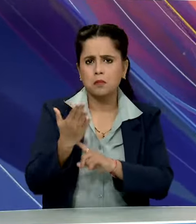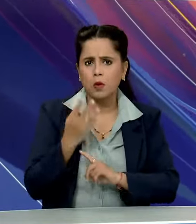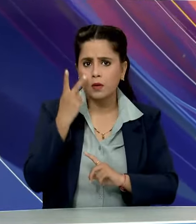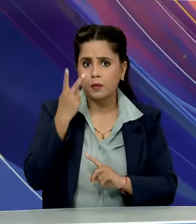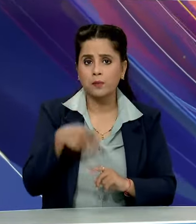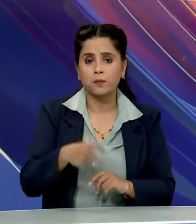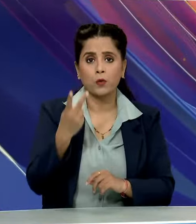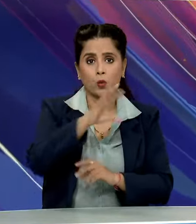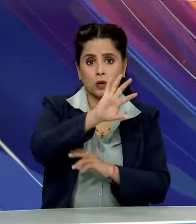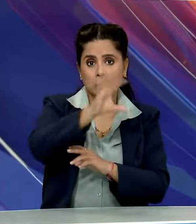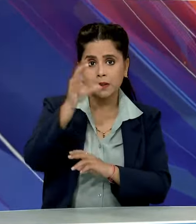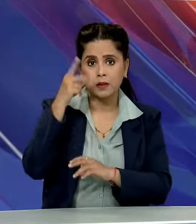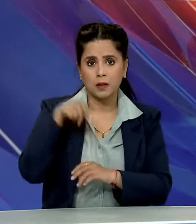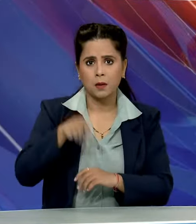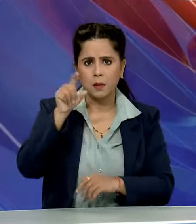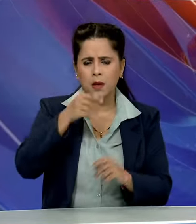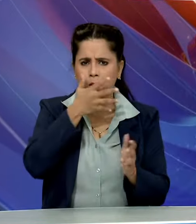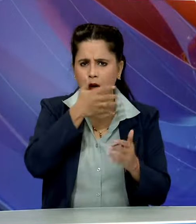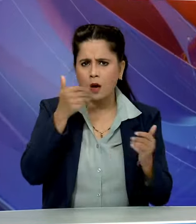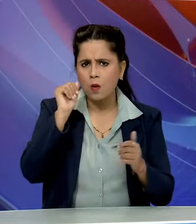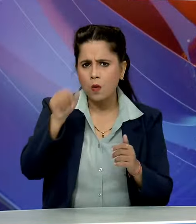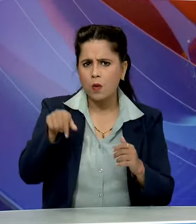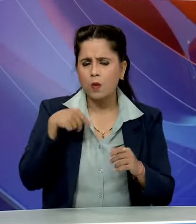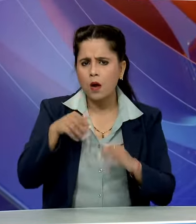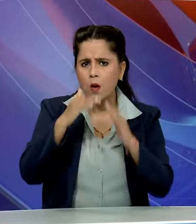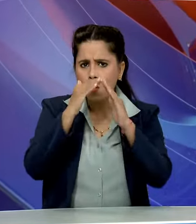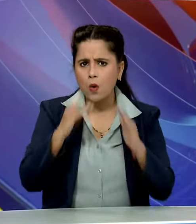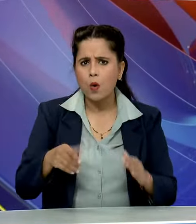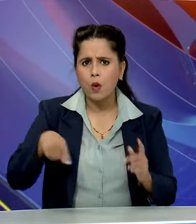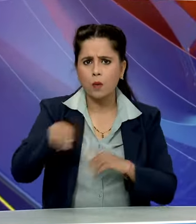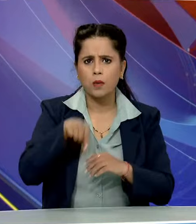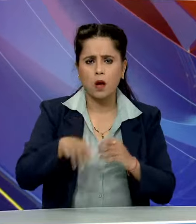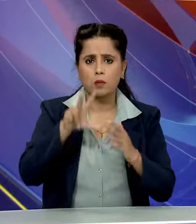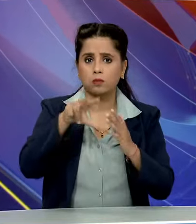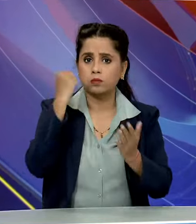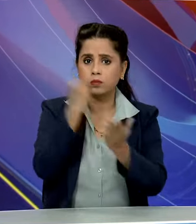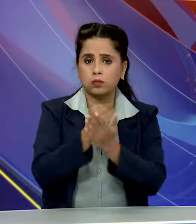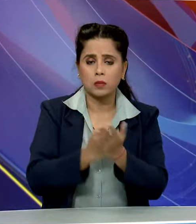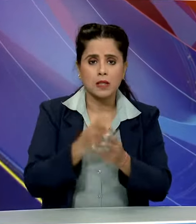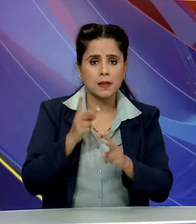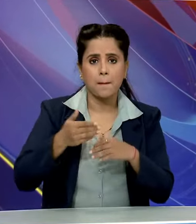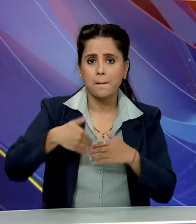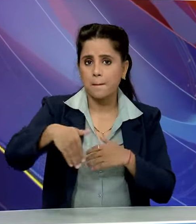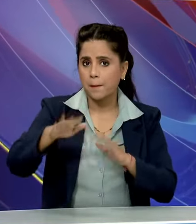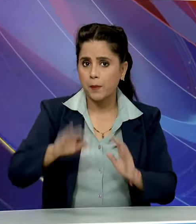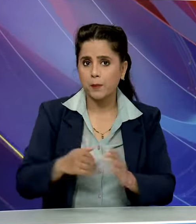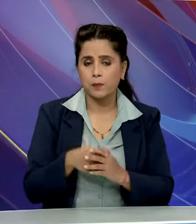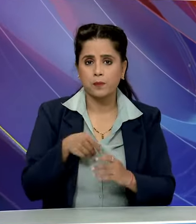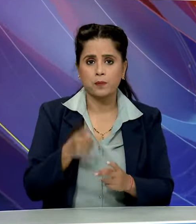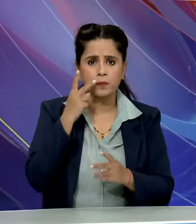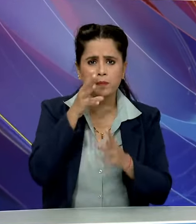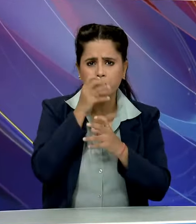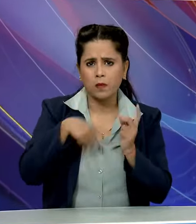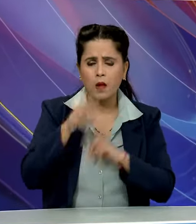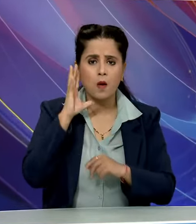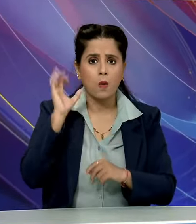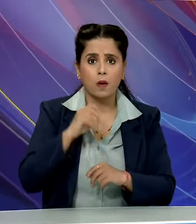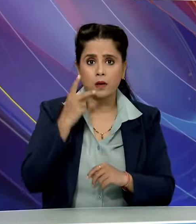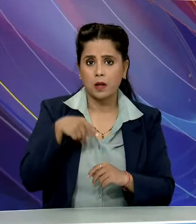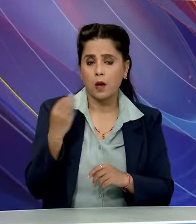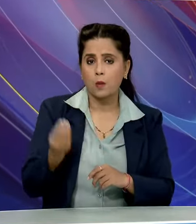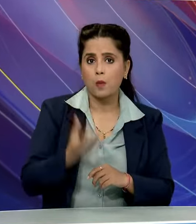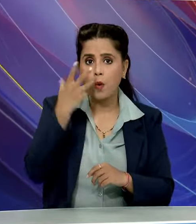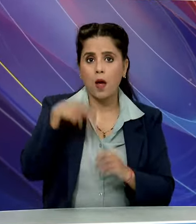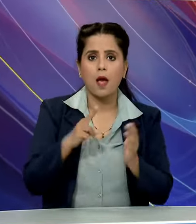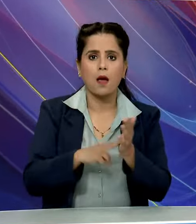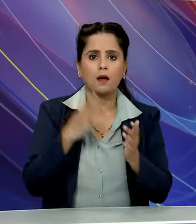दोनों राज्यों में संदिक्दों के परिसरों और ठिकानों पर अभी भी चापे मारी जारी है खूफिया इंपुट के बाद आज सुभा से ही